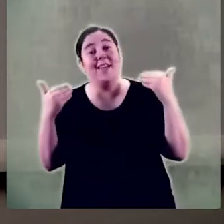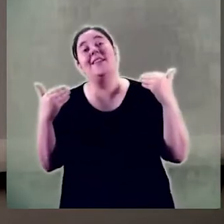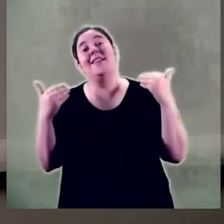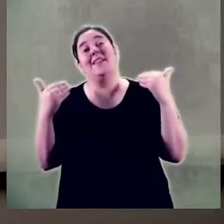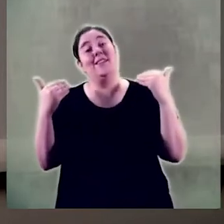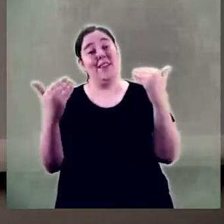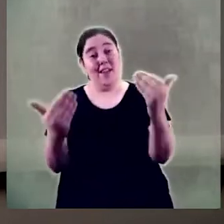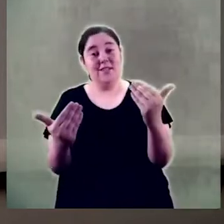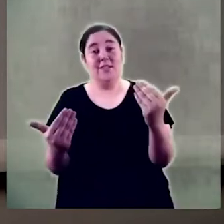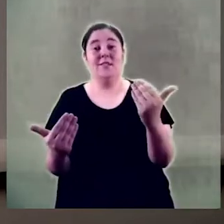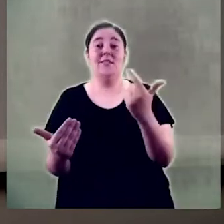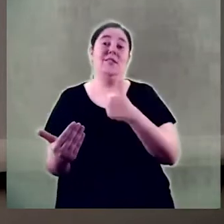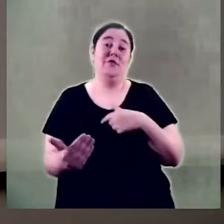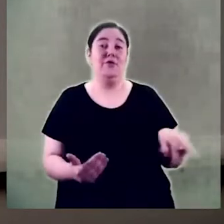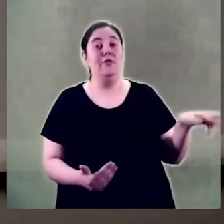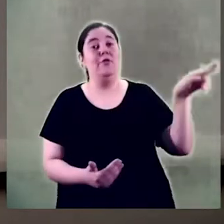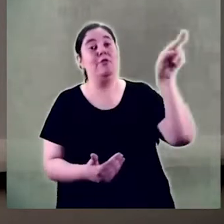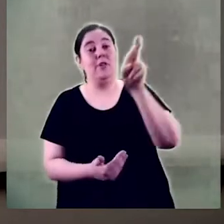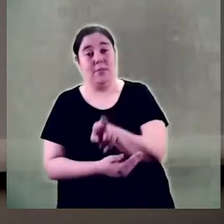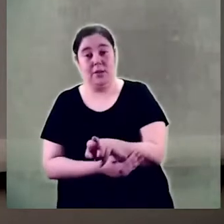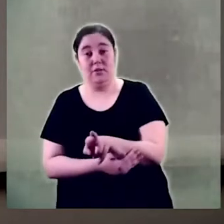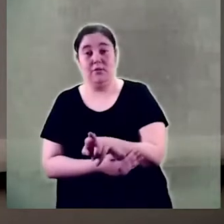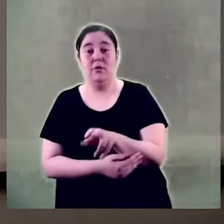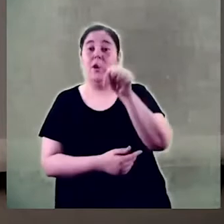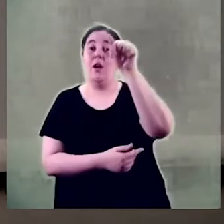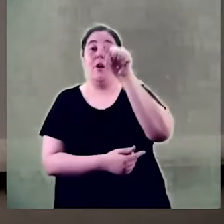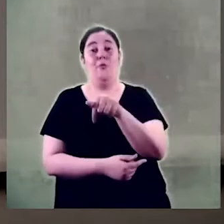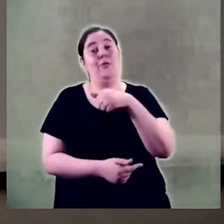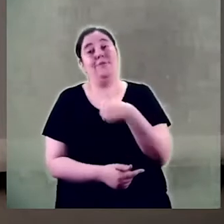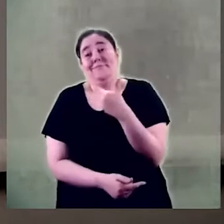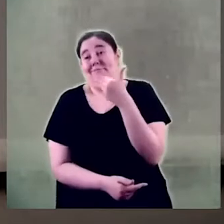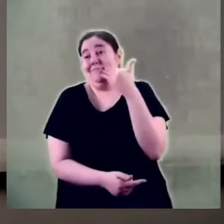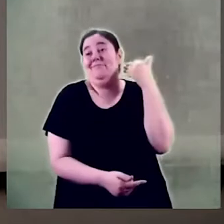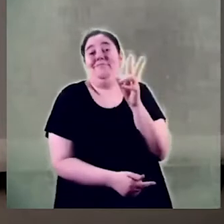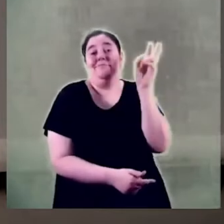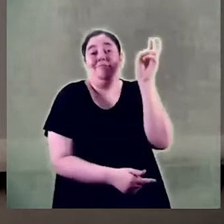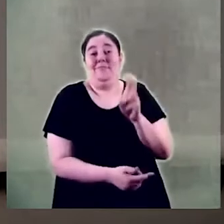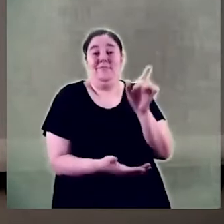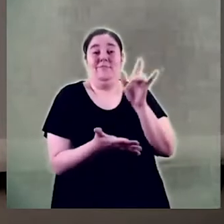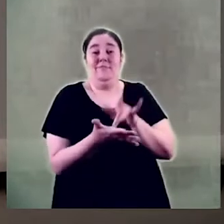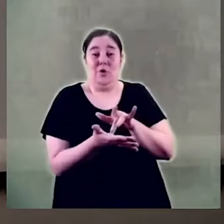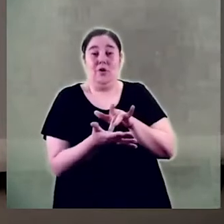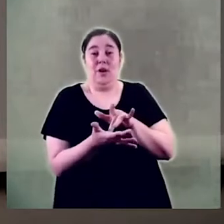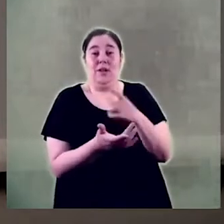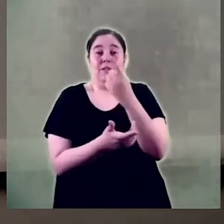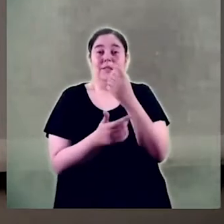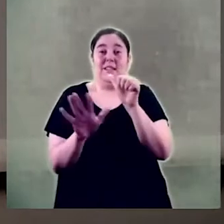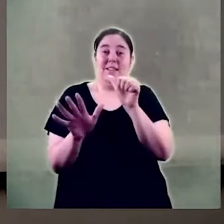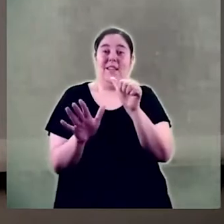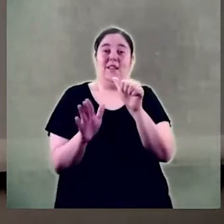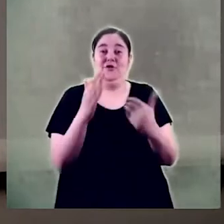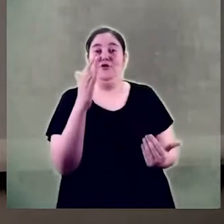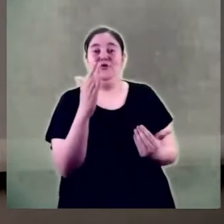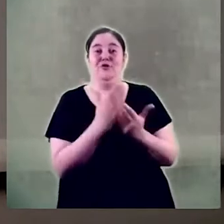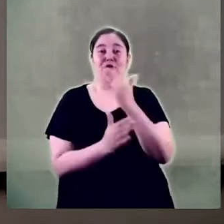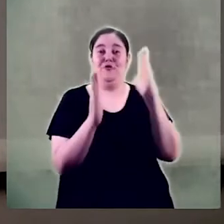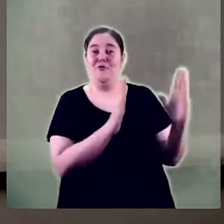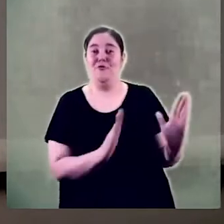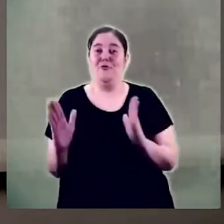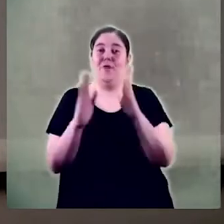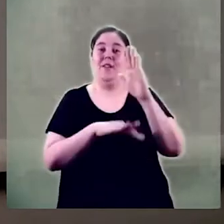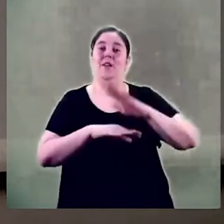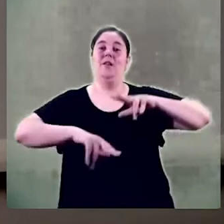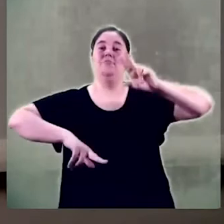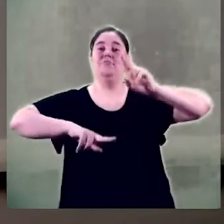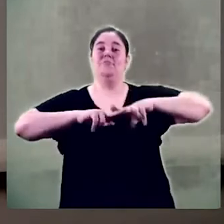insisteixo, és un honor estar avui aquí en aquesta sisena jornada setzena jornada de commemoració del 8 de març.